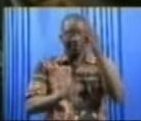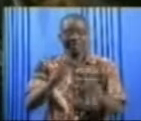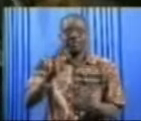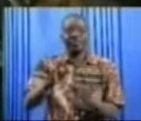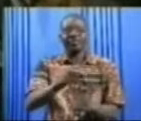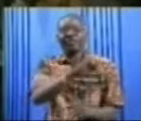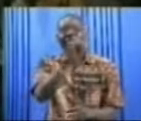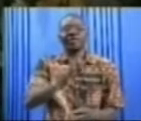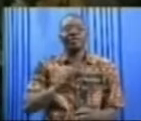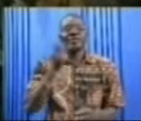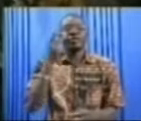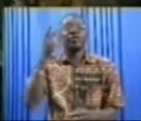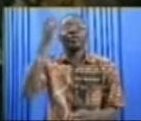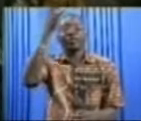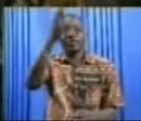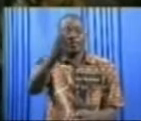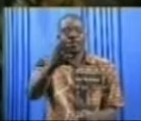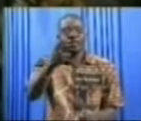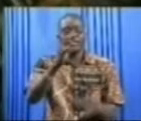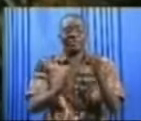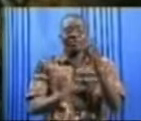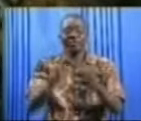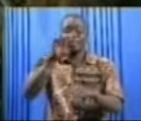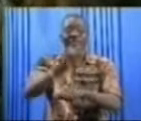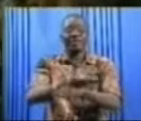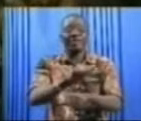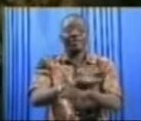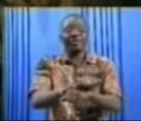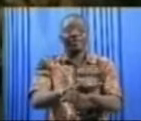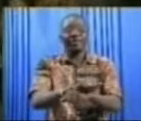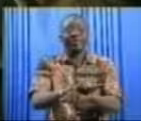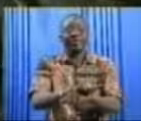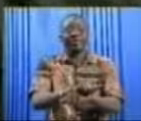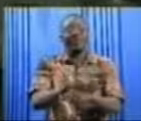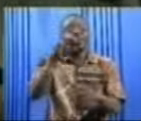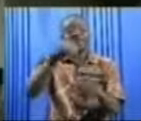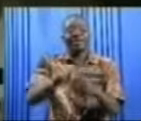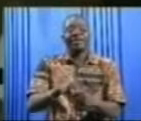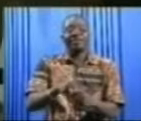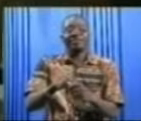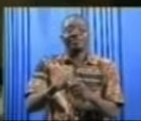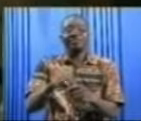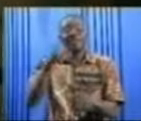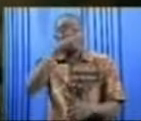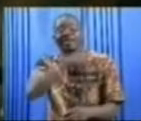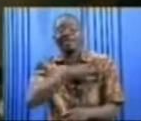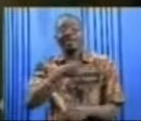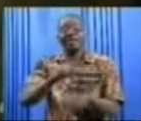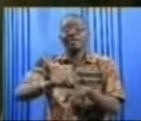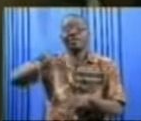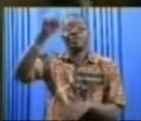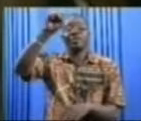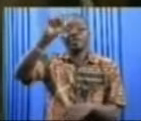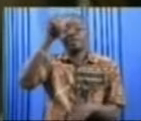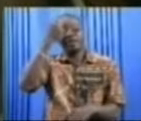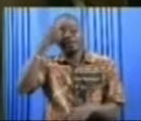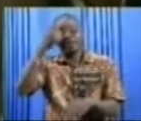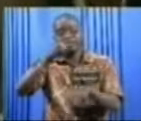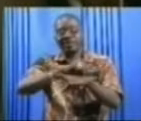à ce que la justice s'exerce dans l'intérêt supérieur de l'État du Sénégal.